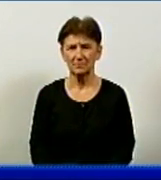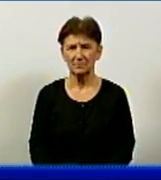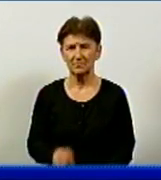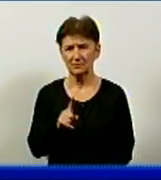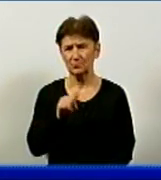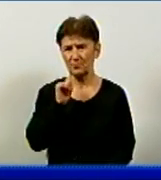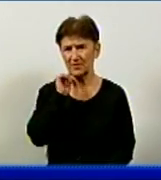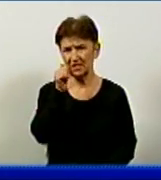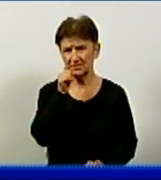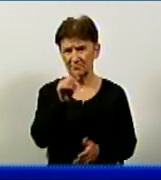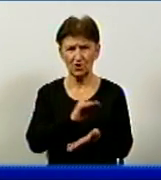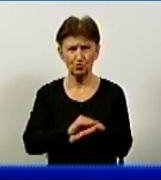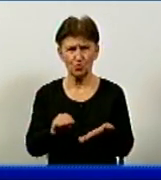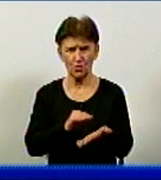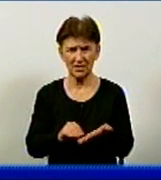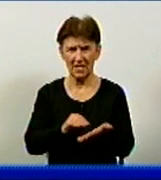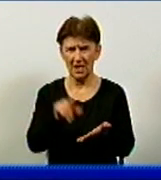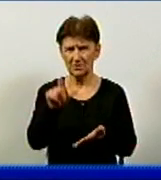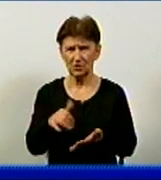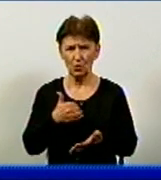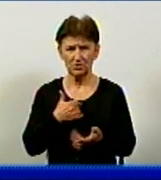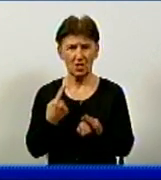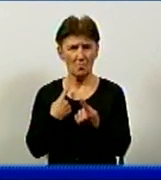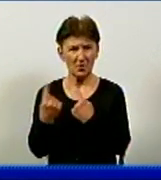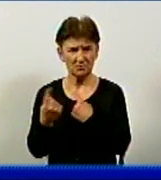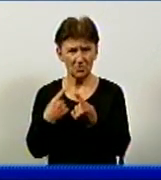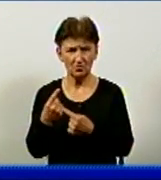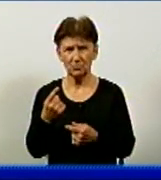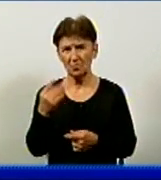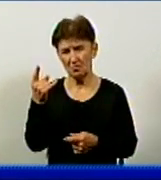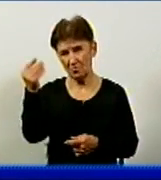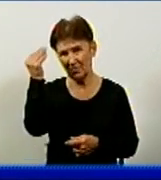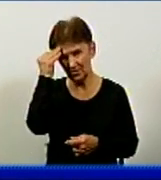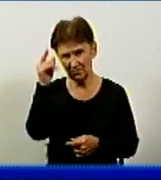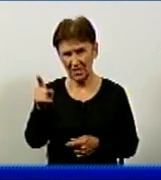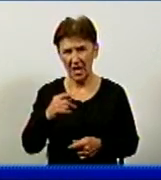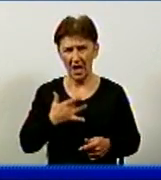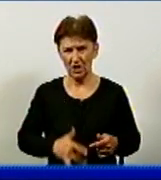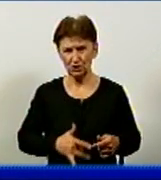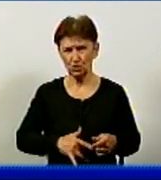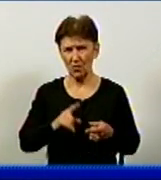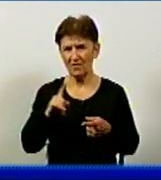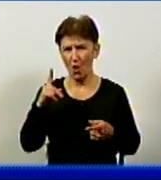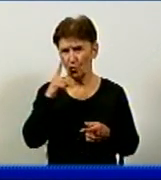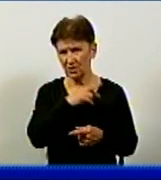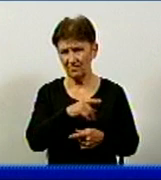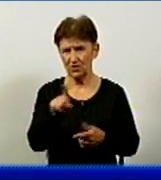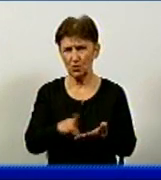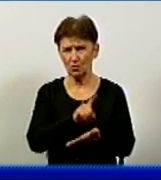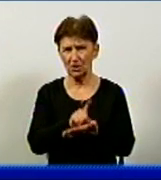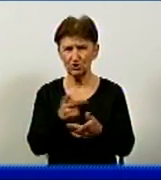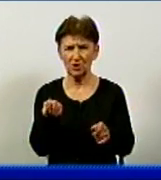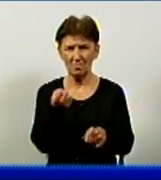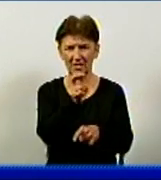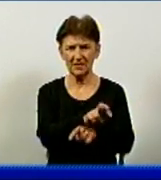Завтра журналісти «День за днем» планують поспілкуватися з кропивничанами, в яких підозрюють кишкове отруєння. Вони мають прийти в лікарню за